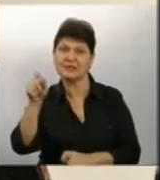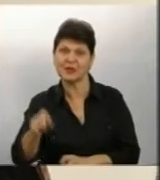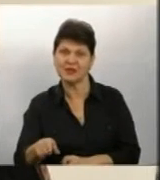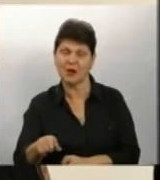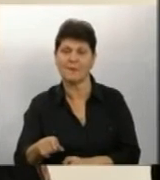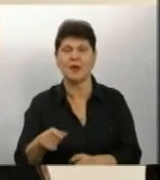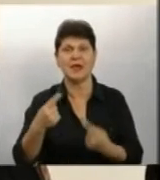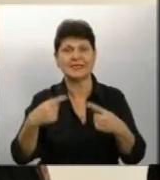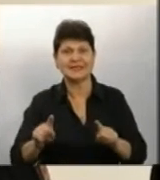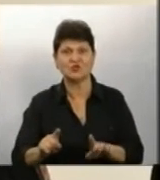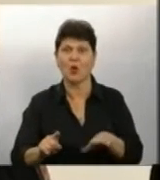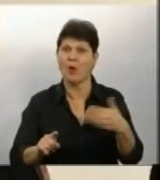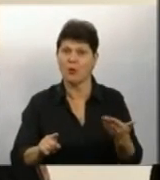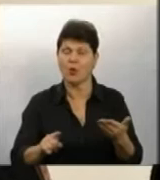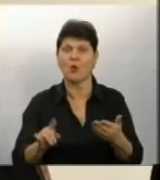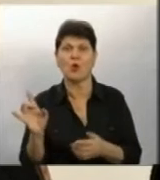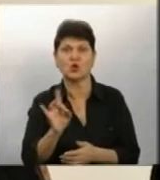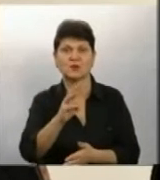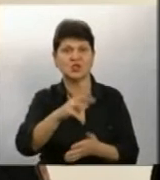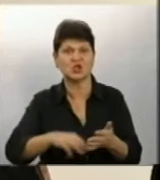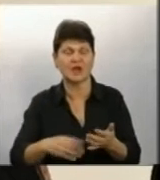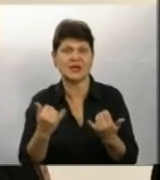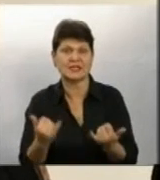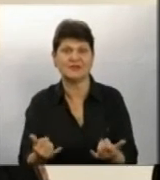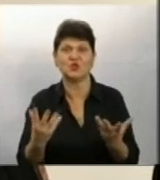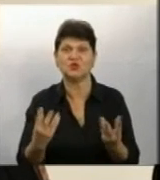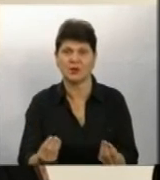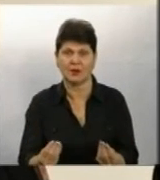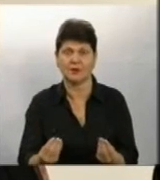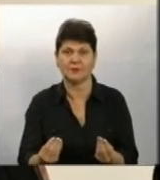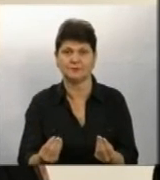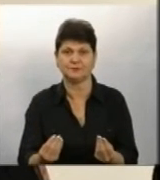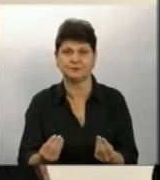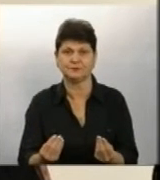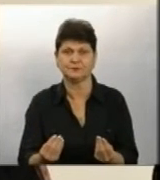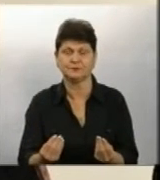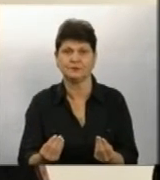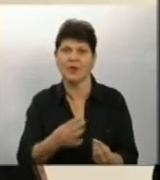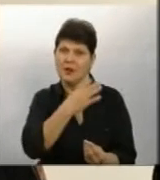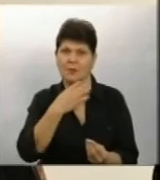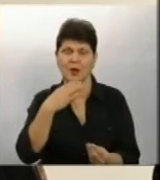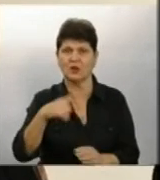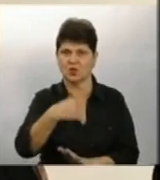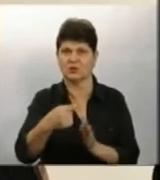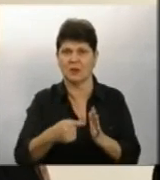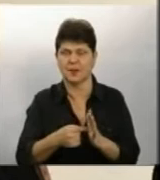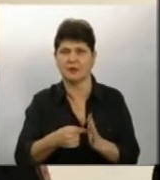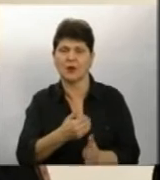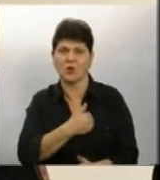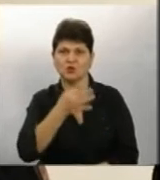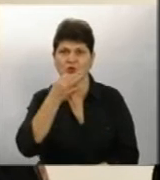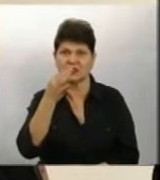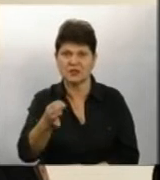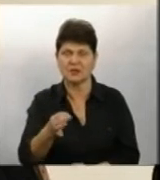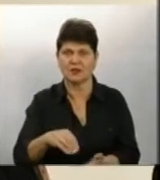З іншого боку, розмір штрафа на сьогодні викликає багато запитань Хочу зазначити